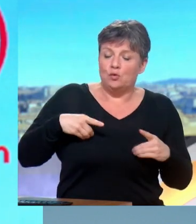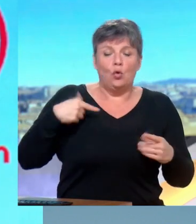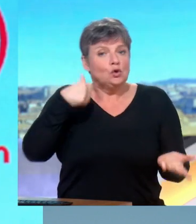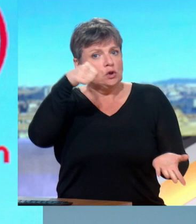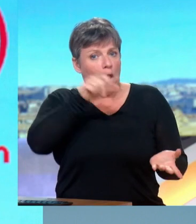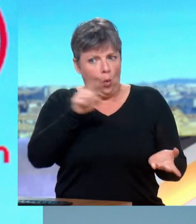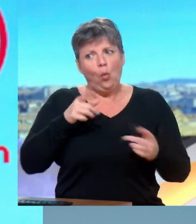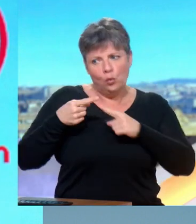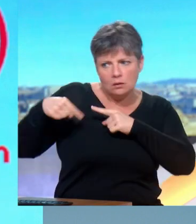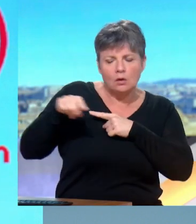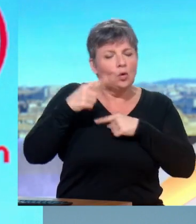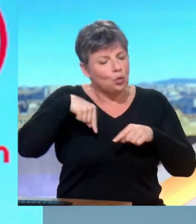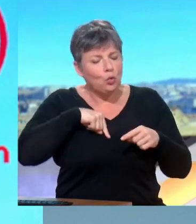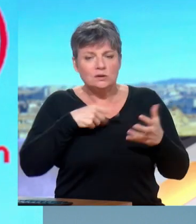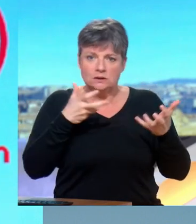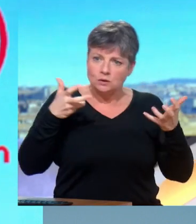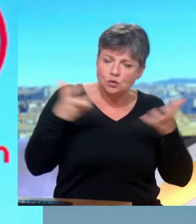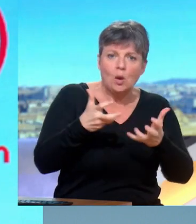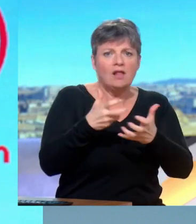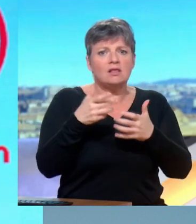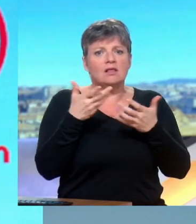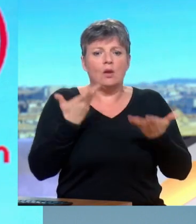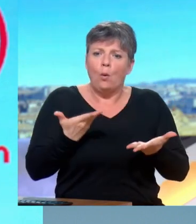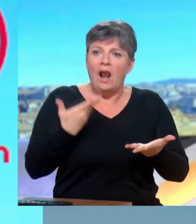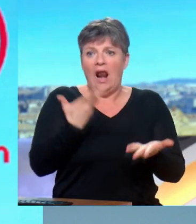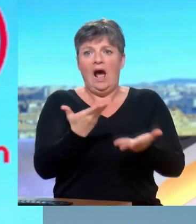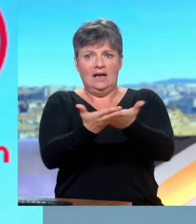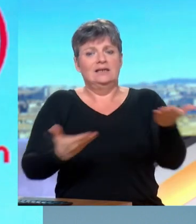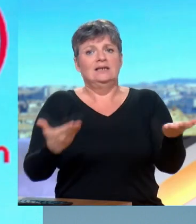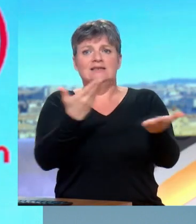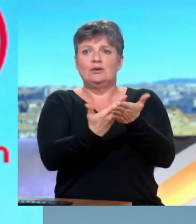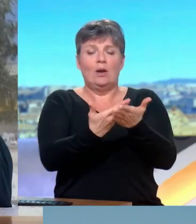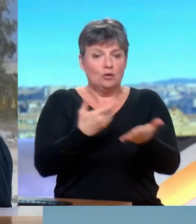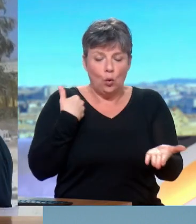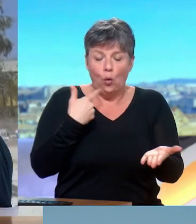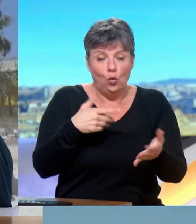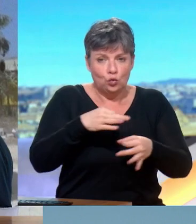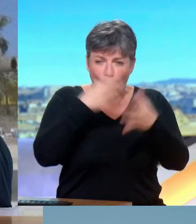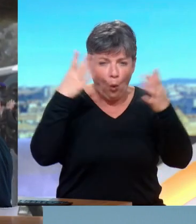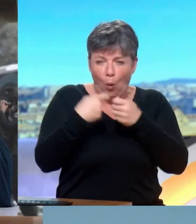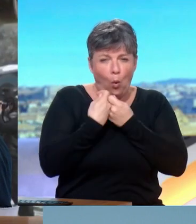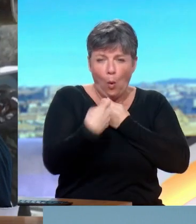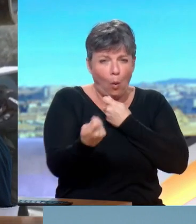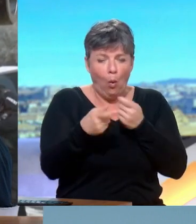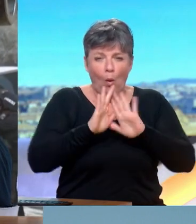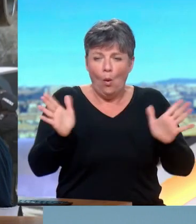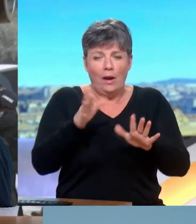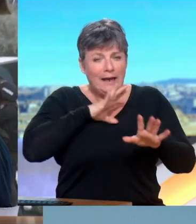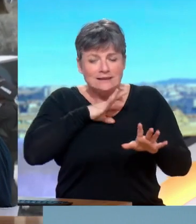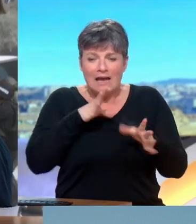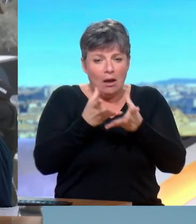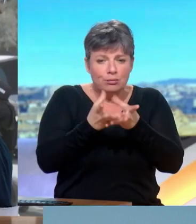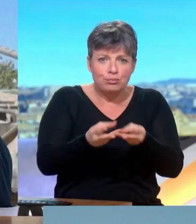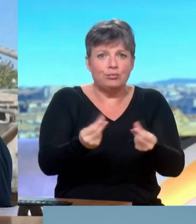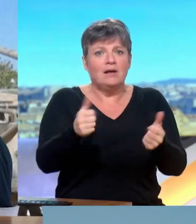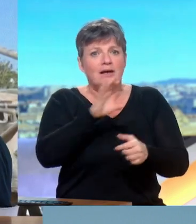ardemment, que cette abomination à laquelle nous assistons depuis tant de jours, trop de jours, puisse déboucher sur